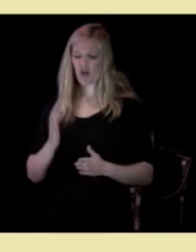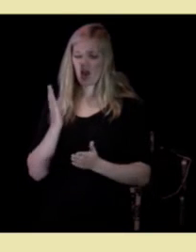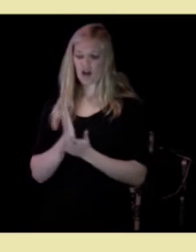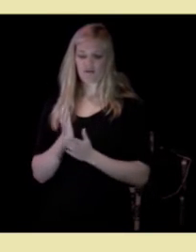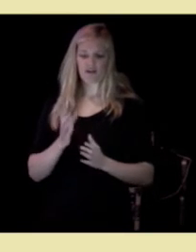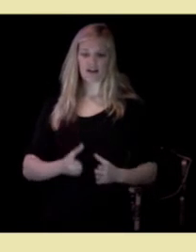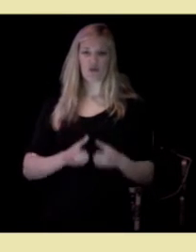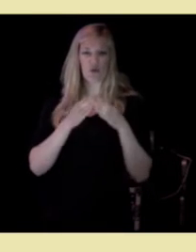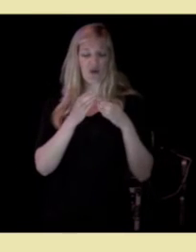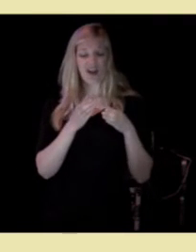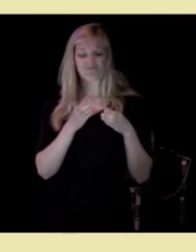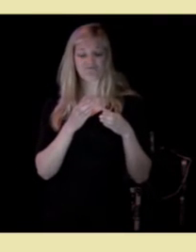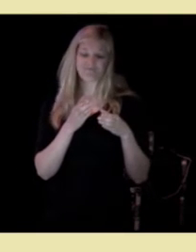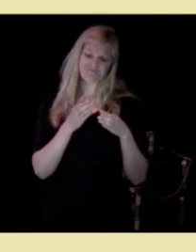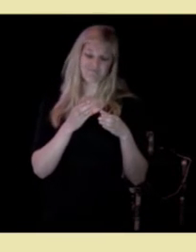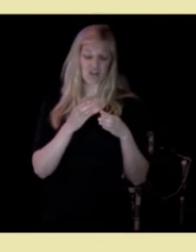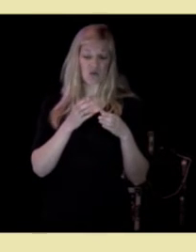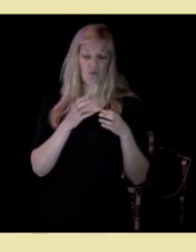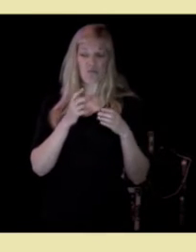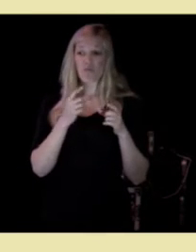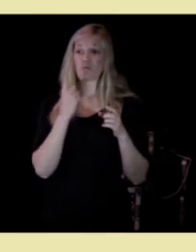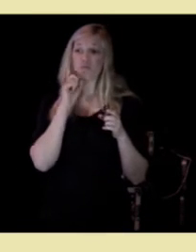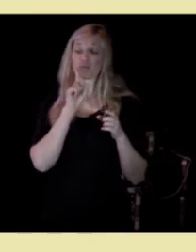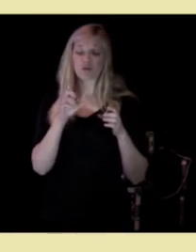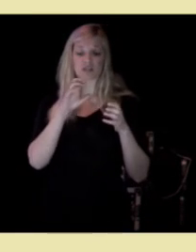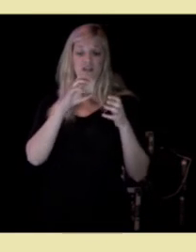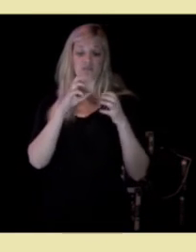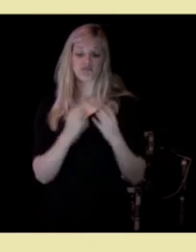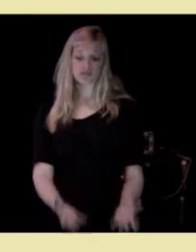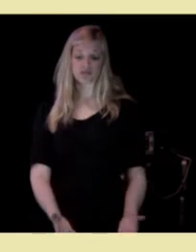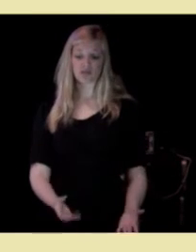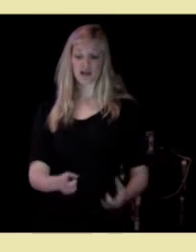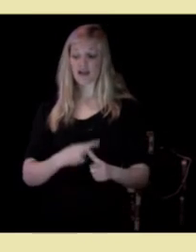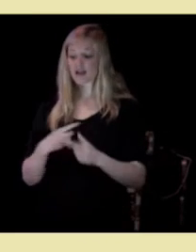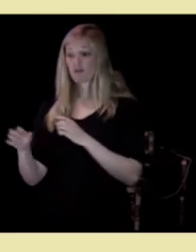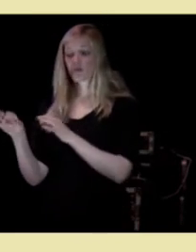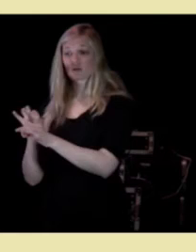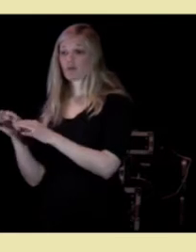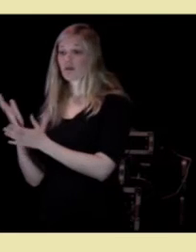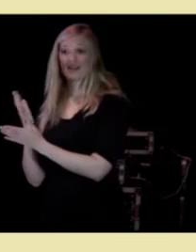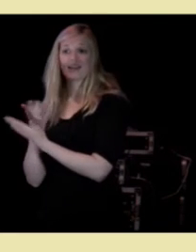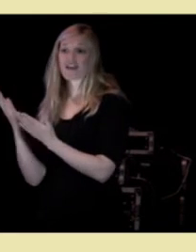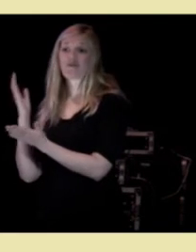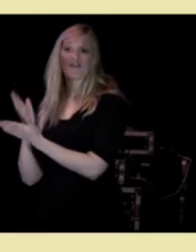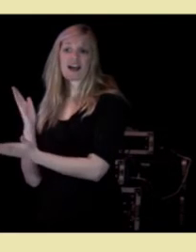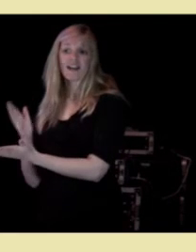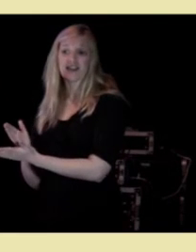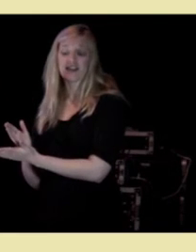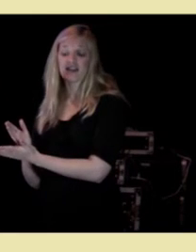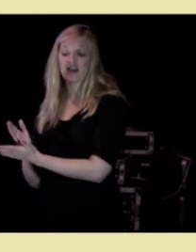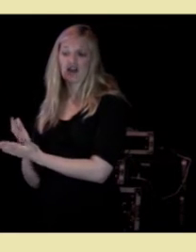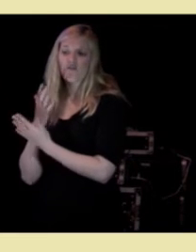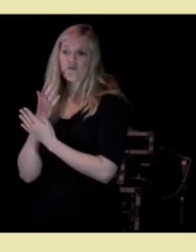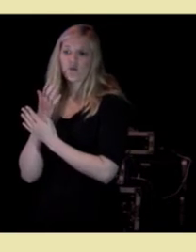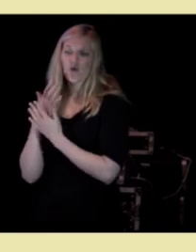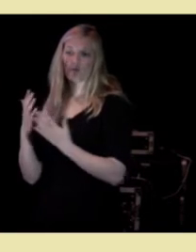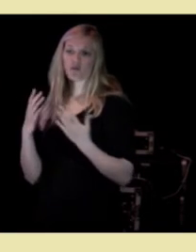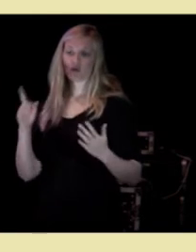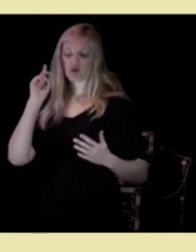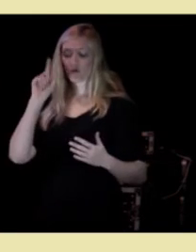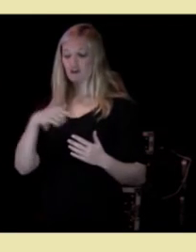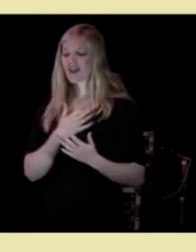tårnet som raste sammen eller pusslespillet som aldri ble fullført. Årsaken var ofte at enten ingen